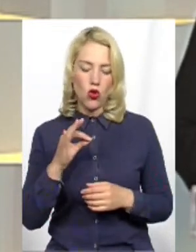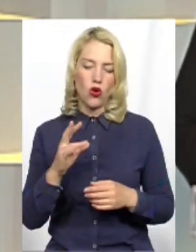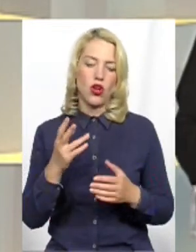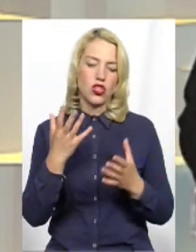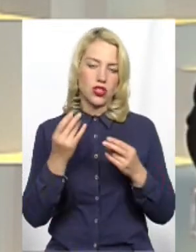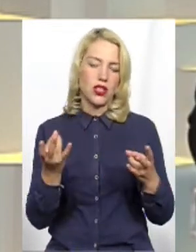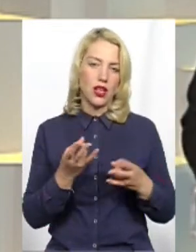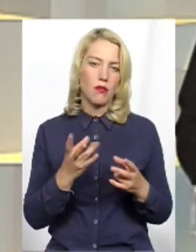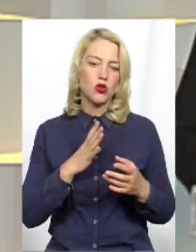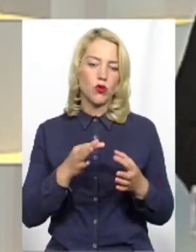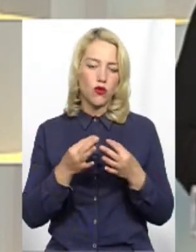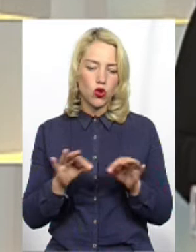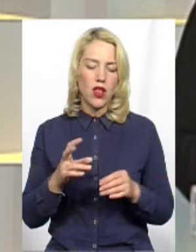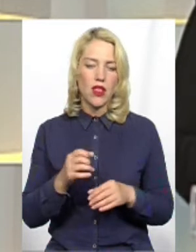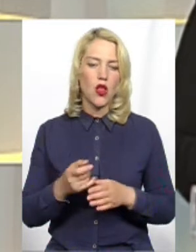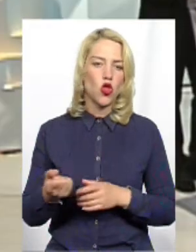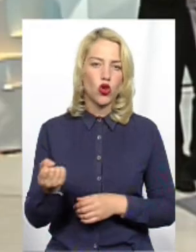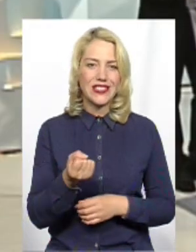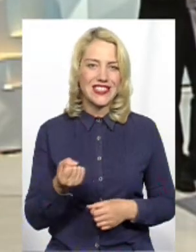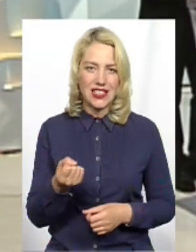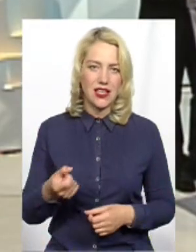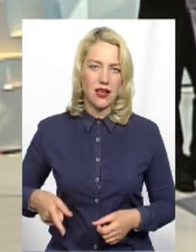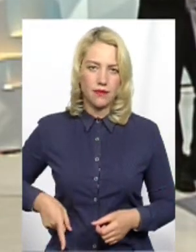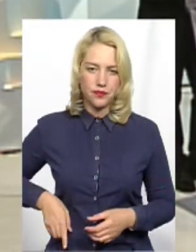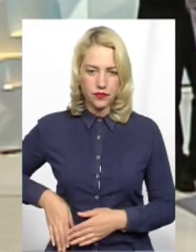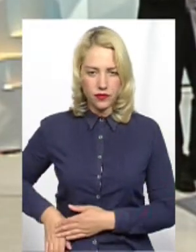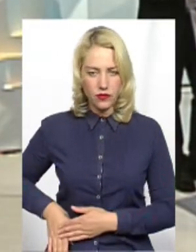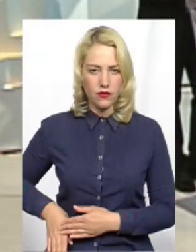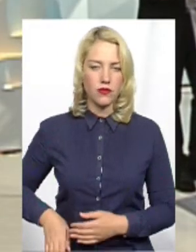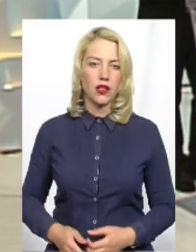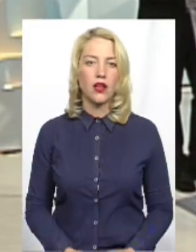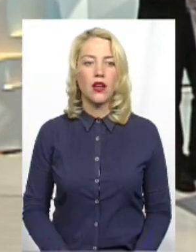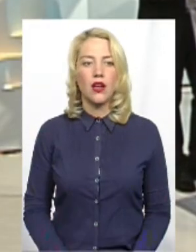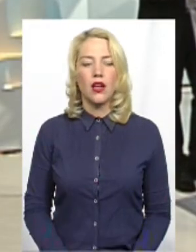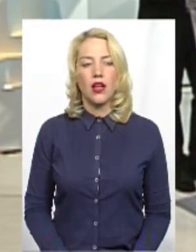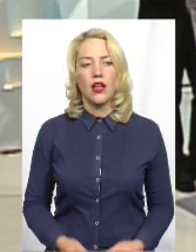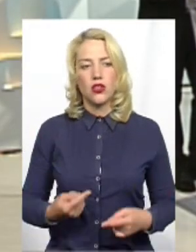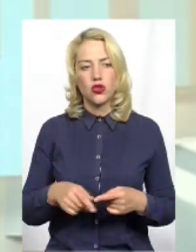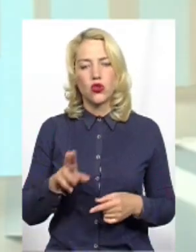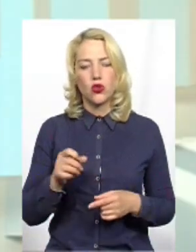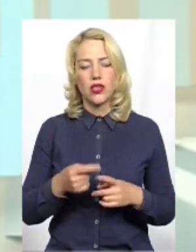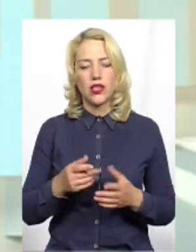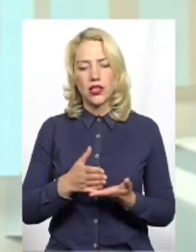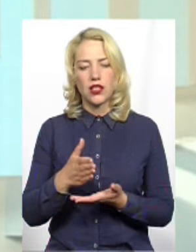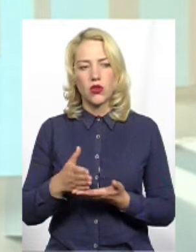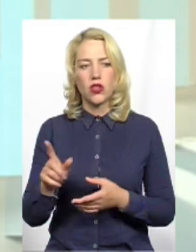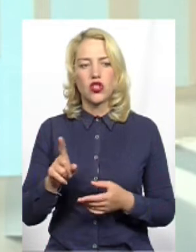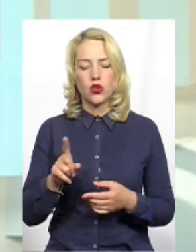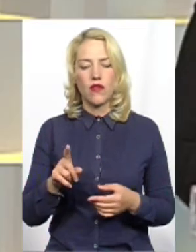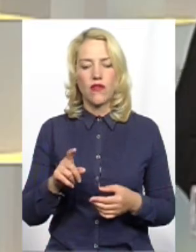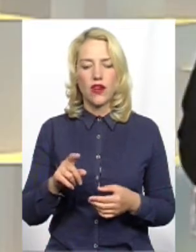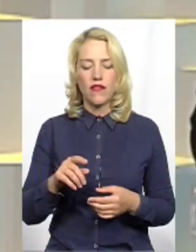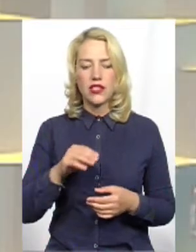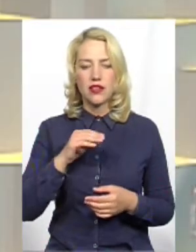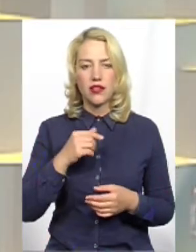Ось так. А стосовно тих критерій, які зараз дозволяють людині отримувати зброю, вважаєте, їх вистачає? Я